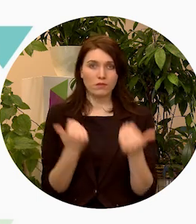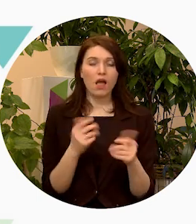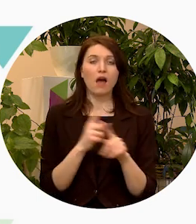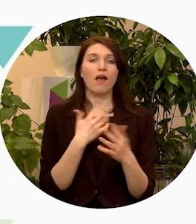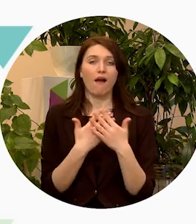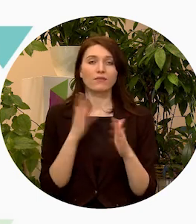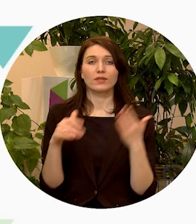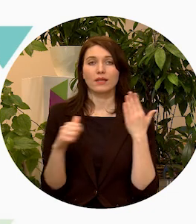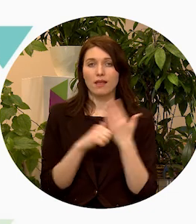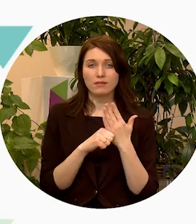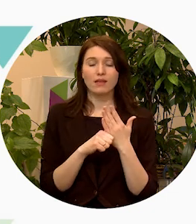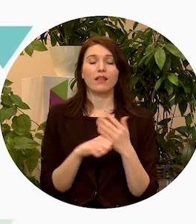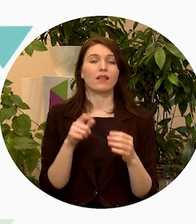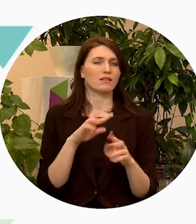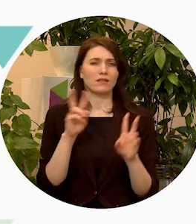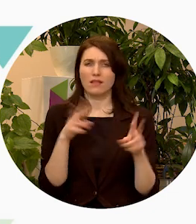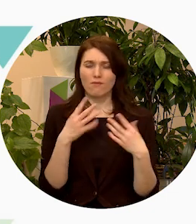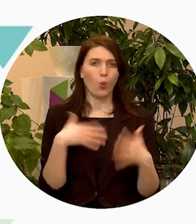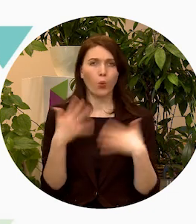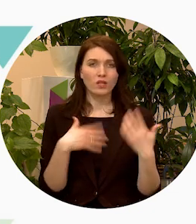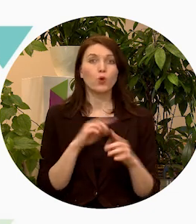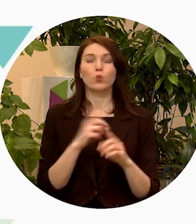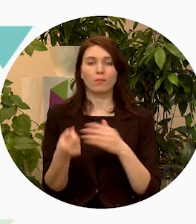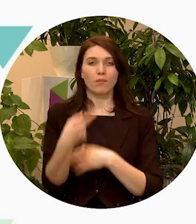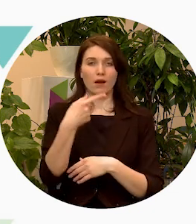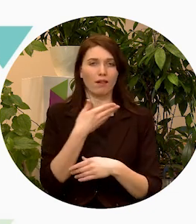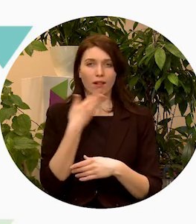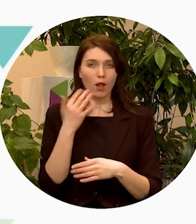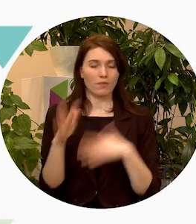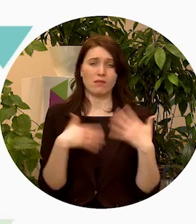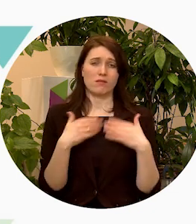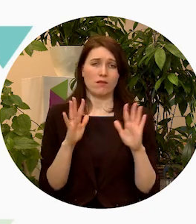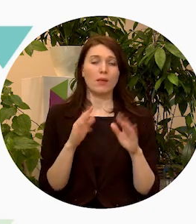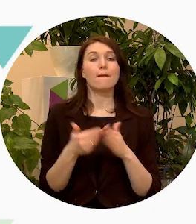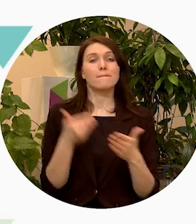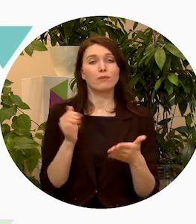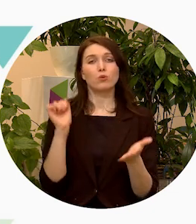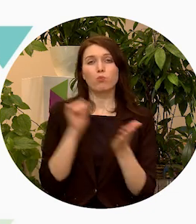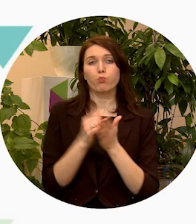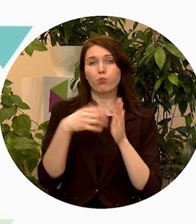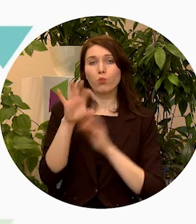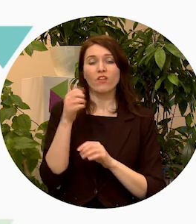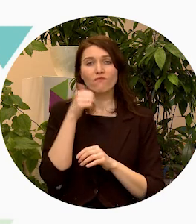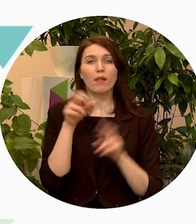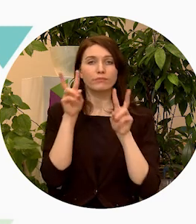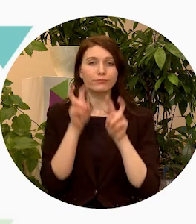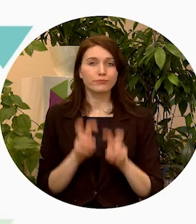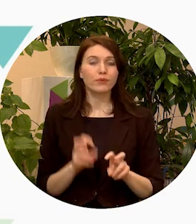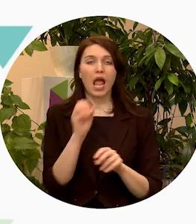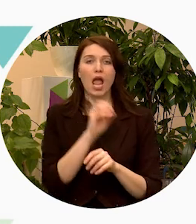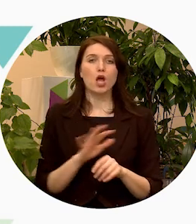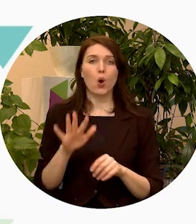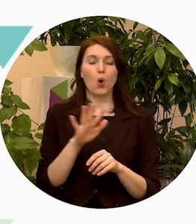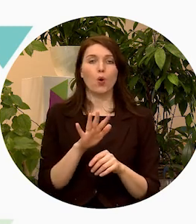tātad var piereģistrēt, viņas neuztraucieties uzreiz var neparādīties, viņas pirms publicēšanas vēl verificēs Eirodeska